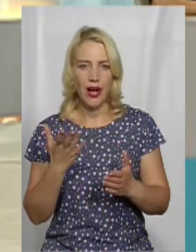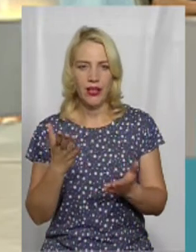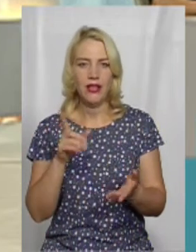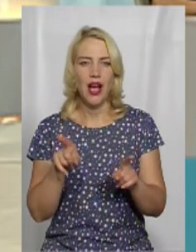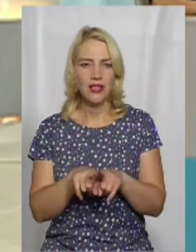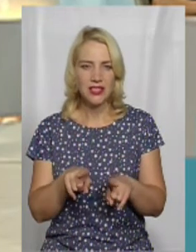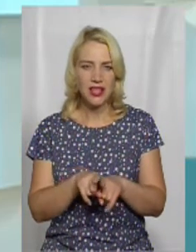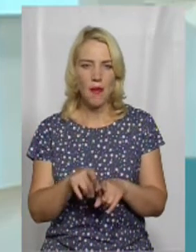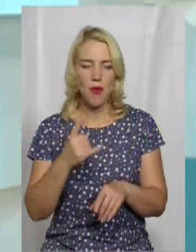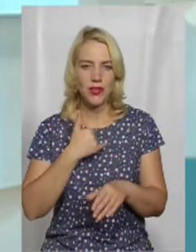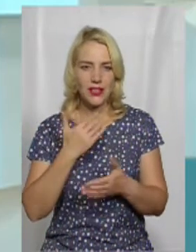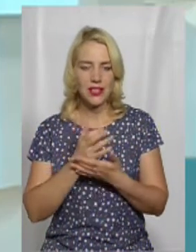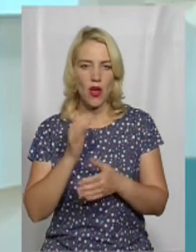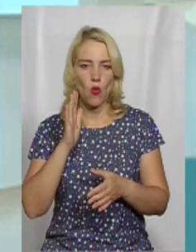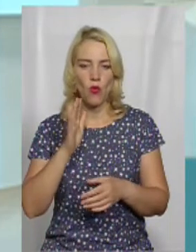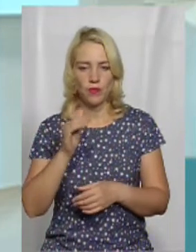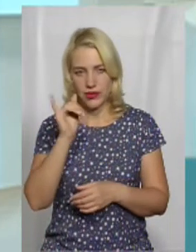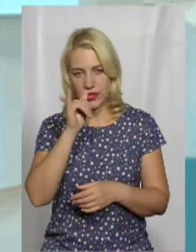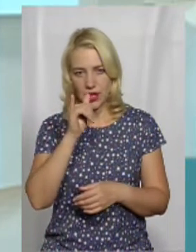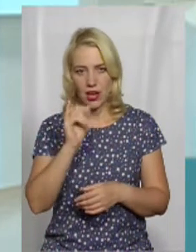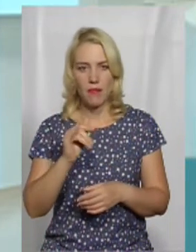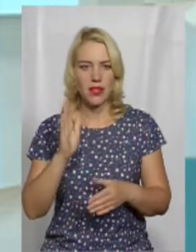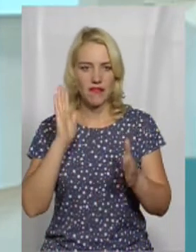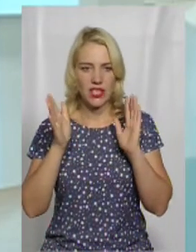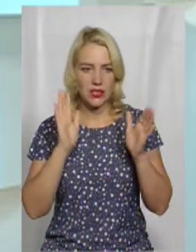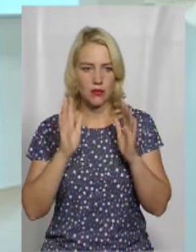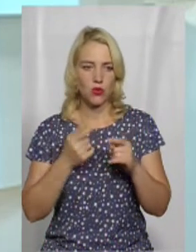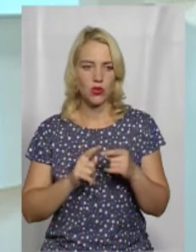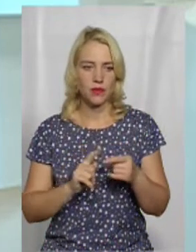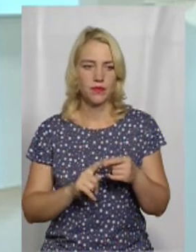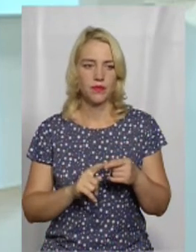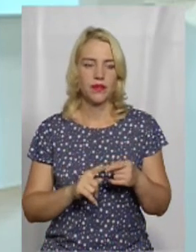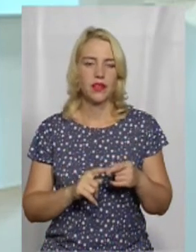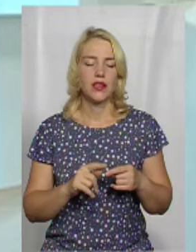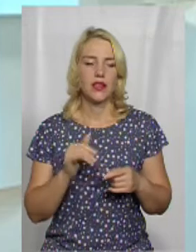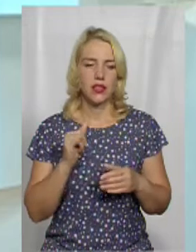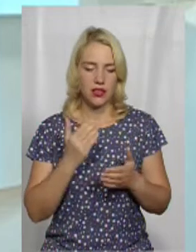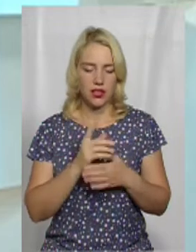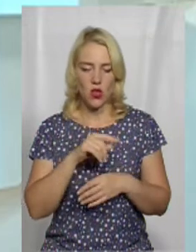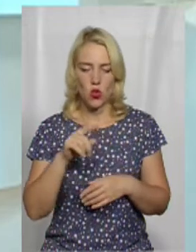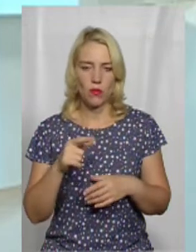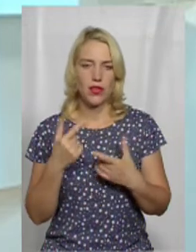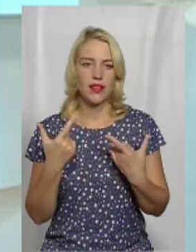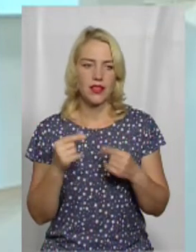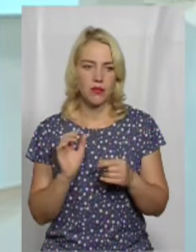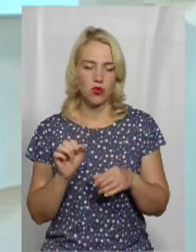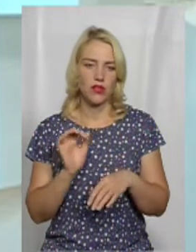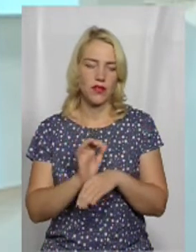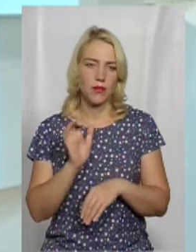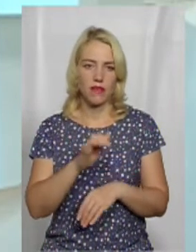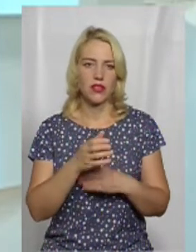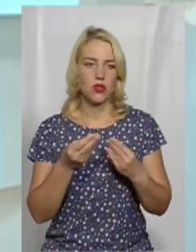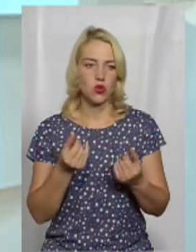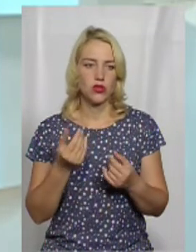у нас і в Фейсбуці, і в Інстаграмі під постом з цим тізером є номер, на який можна відправити гроші